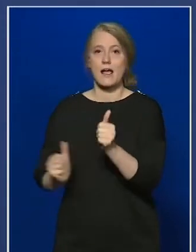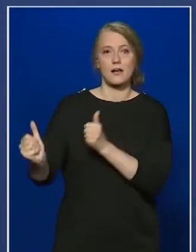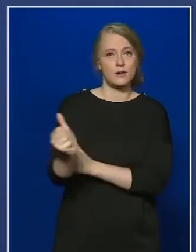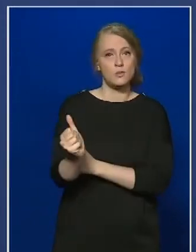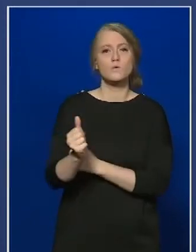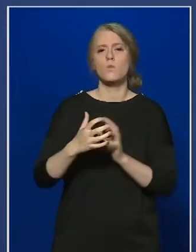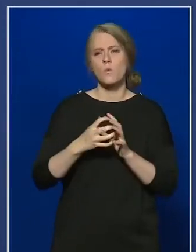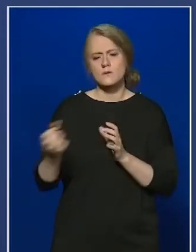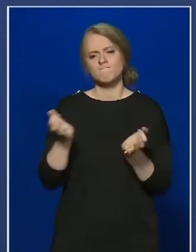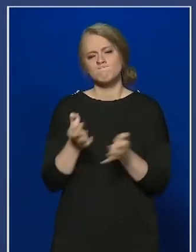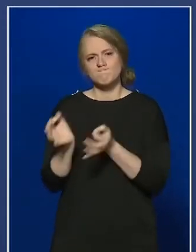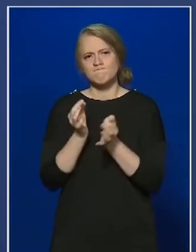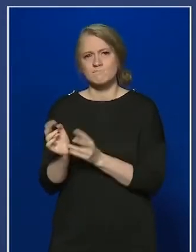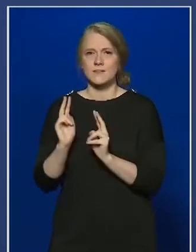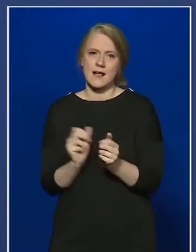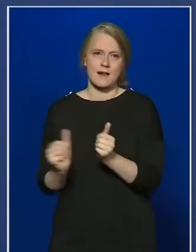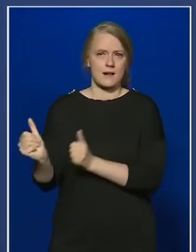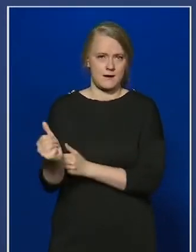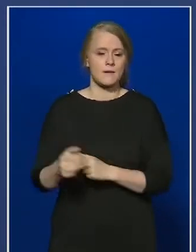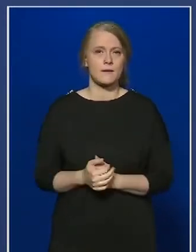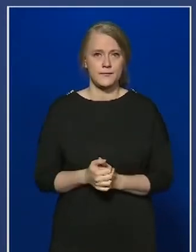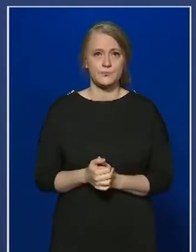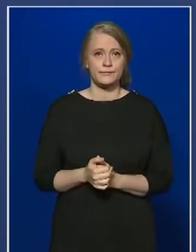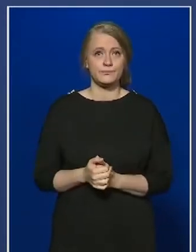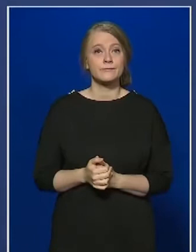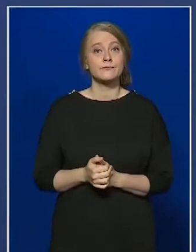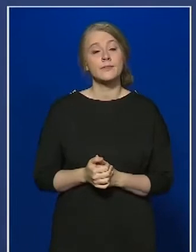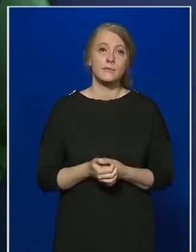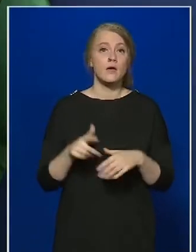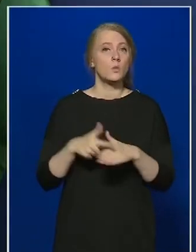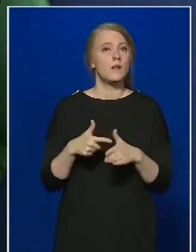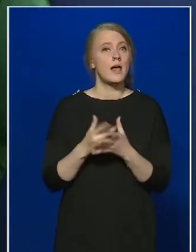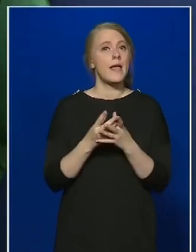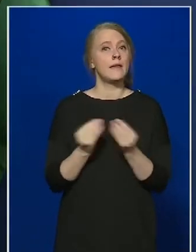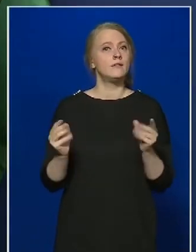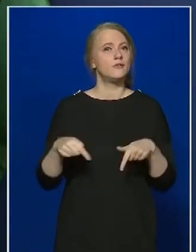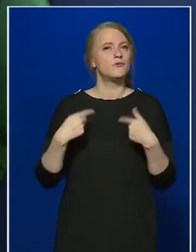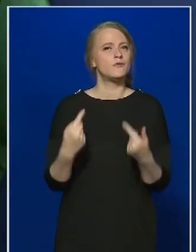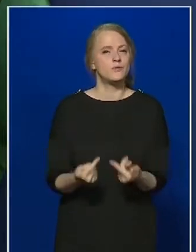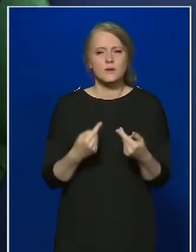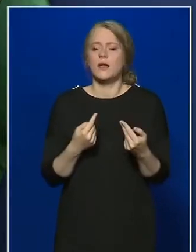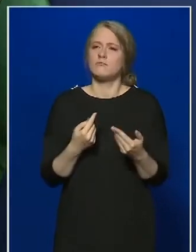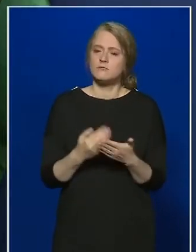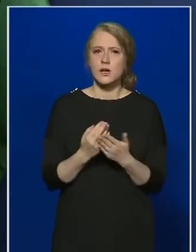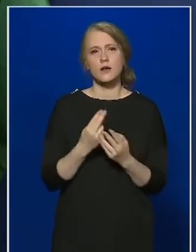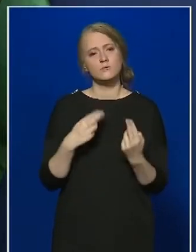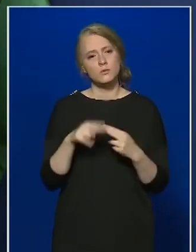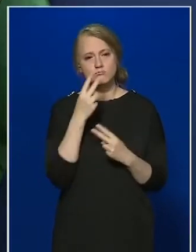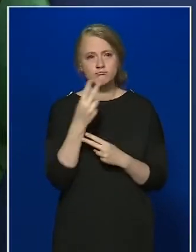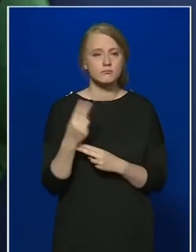albérleteket, és 5%-ra csökkentik az új lakások áfáját. Az országos tiszti főorvos ismertette a